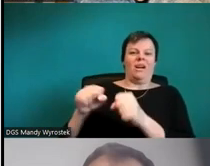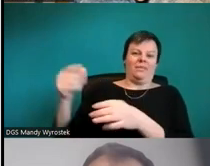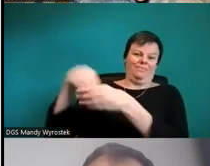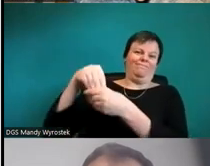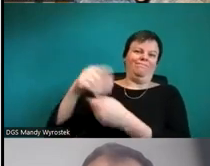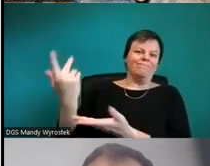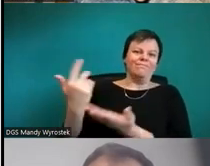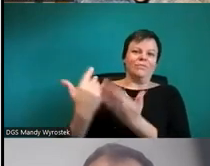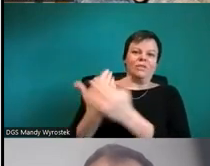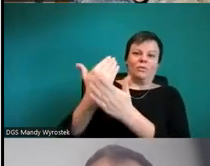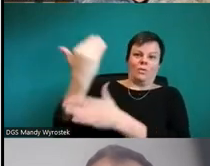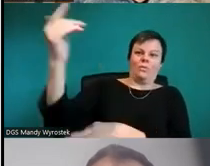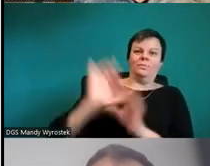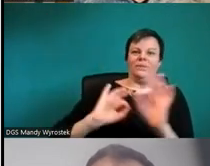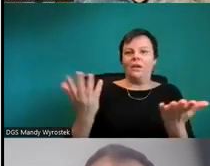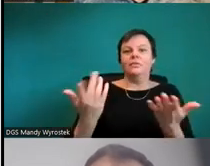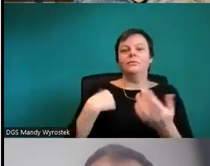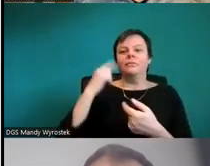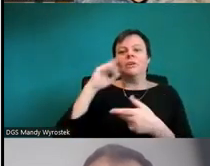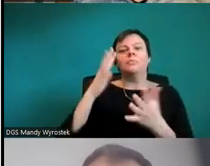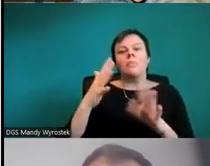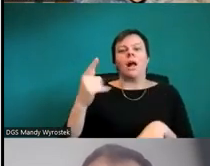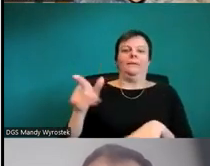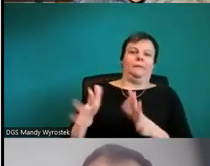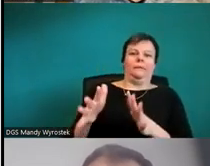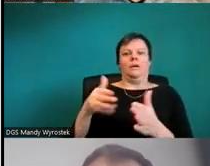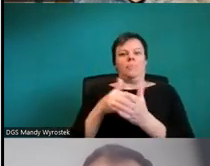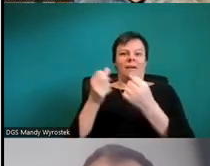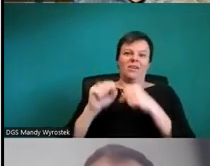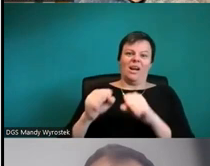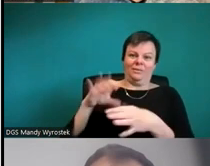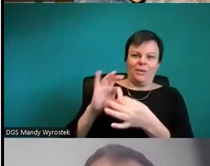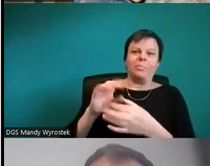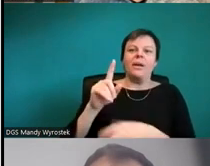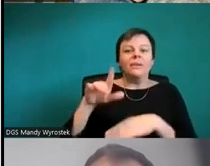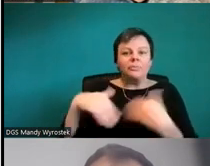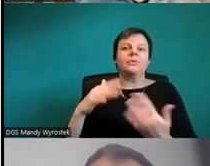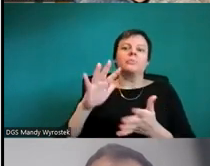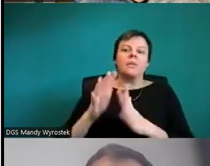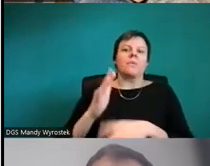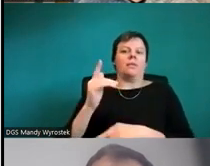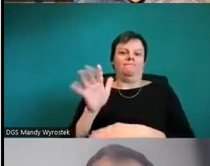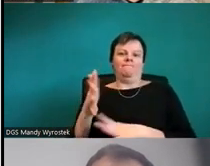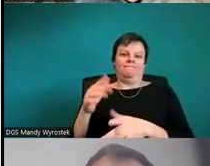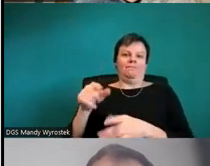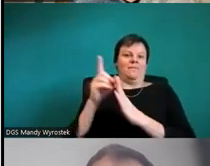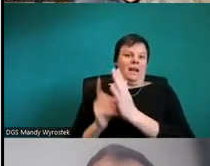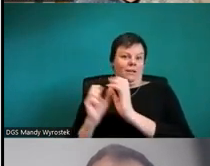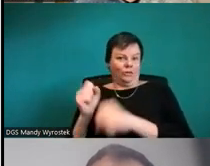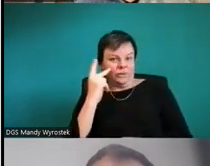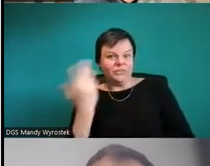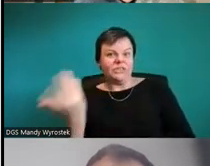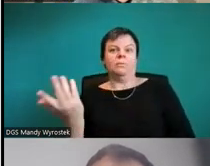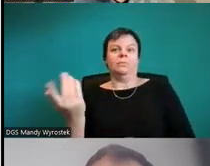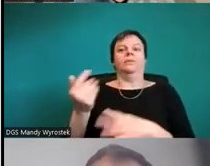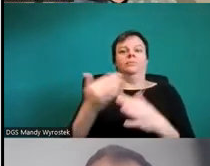Versuchen Sie einfach auch darzustellen, dass nicht nur Datenschutz wichtig ist, sondern auch Barrierefreiheit und dass man manchmal einen